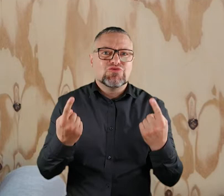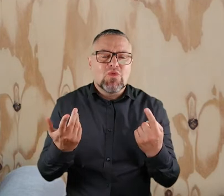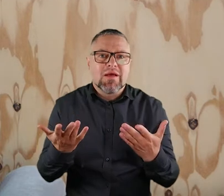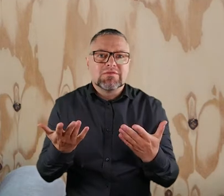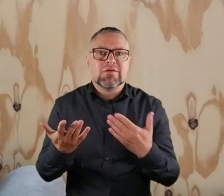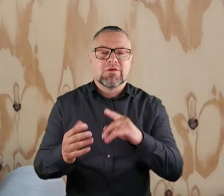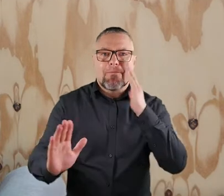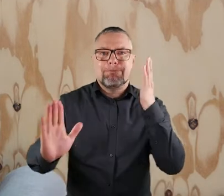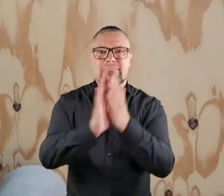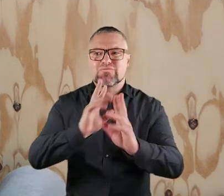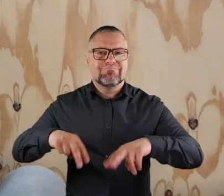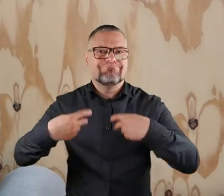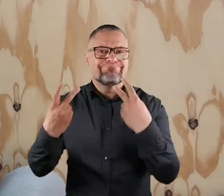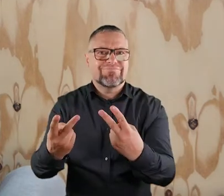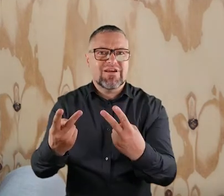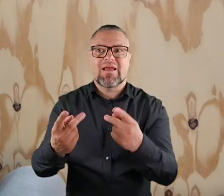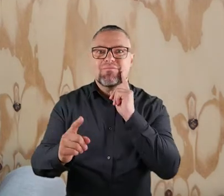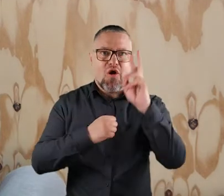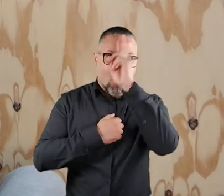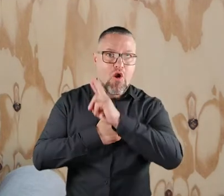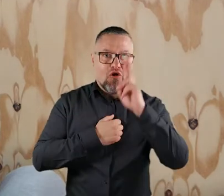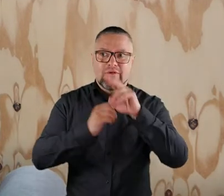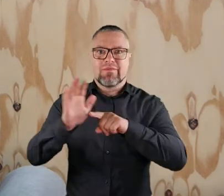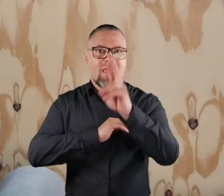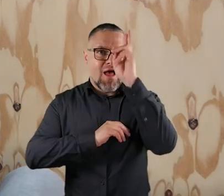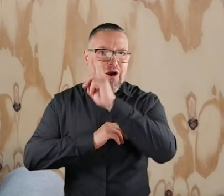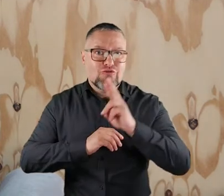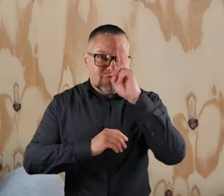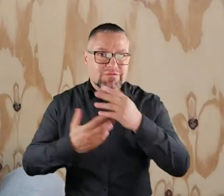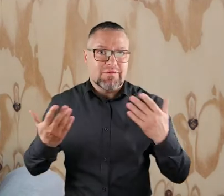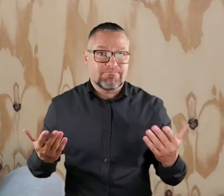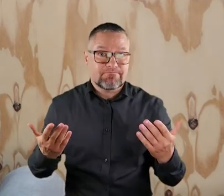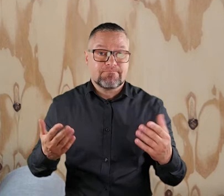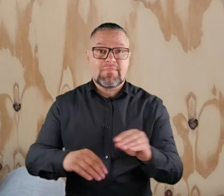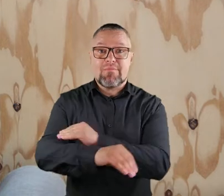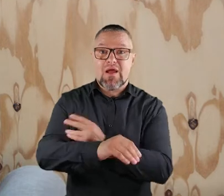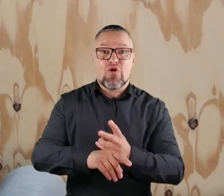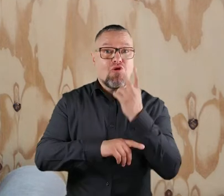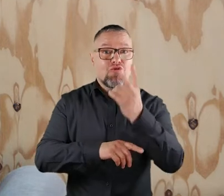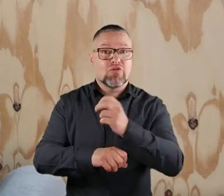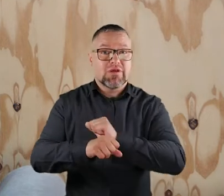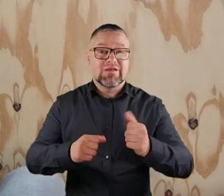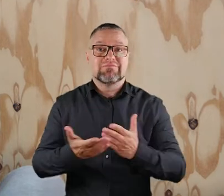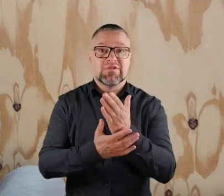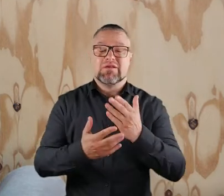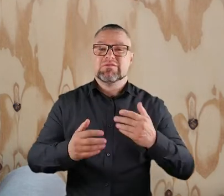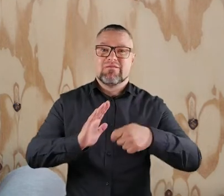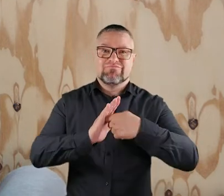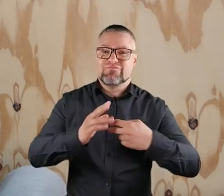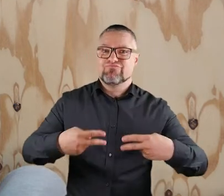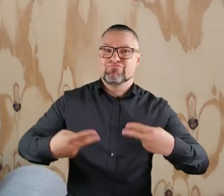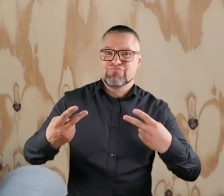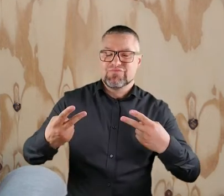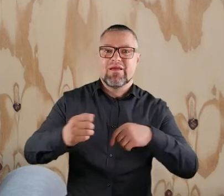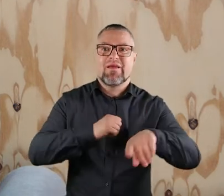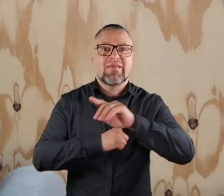Jest to taki przekaz bezpośrednio od rodzica do rodzica. Materiały dostępne są w formie wideo na